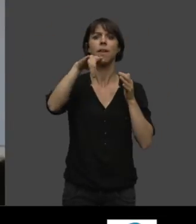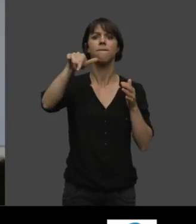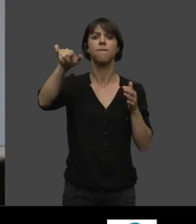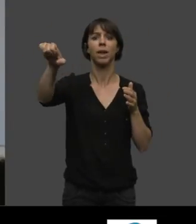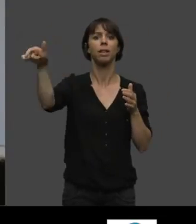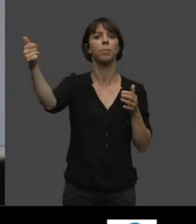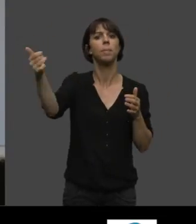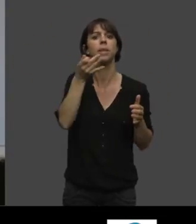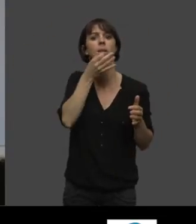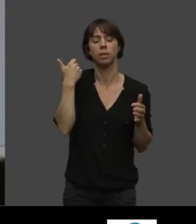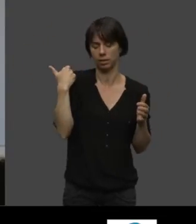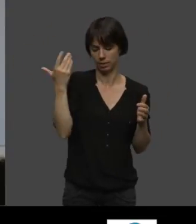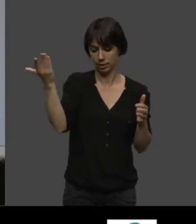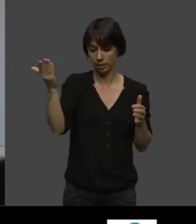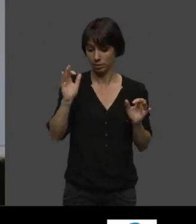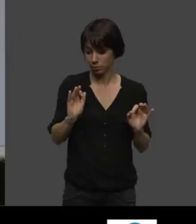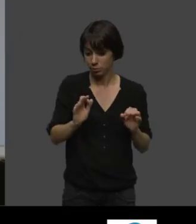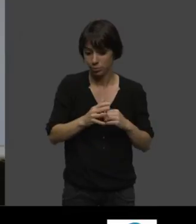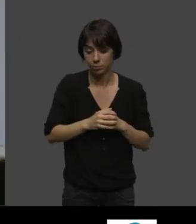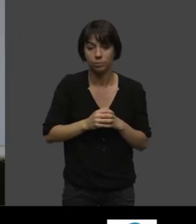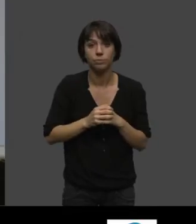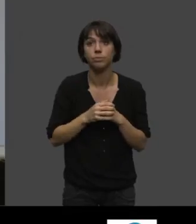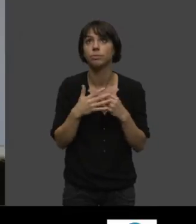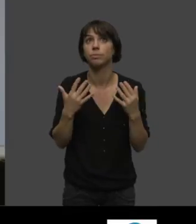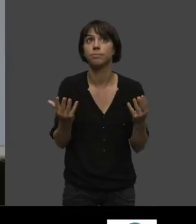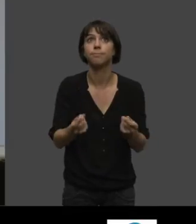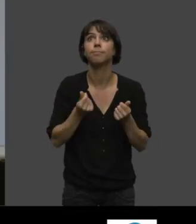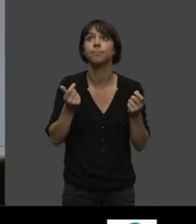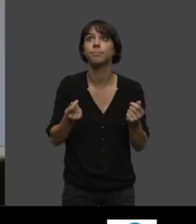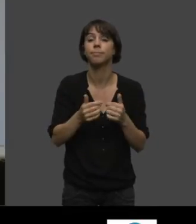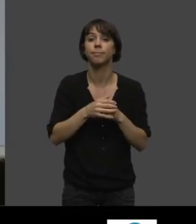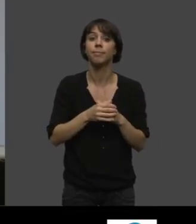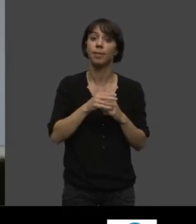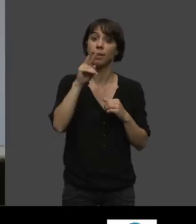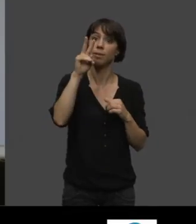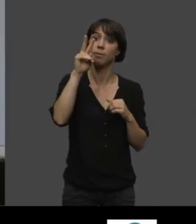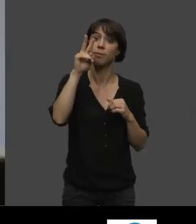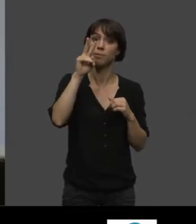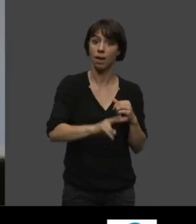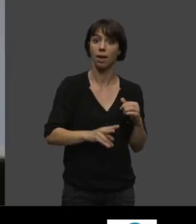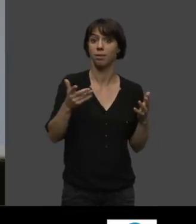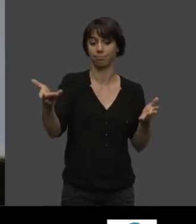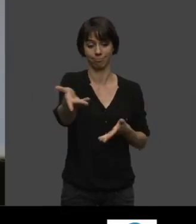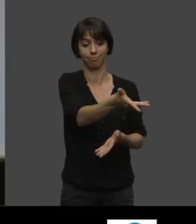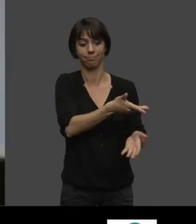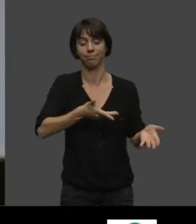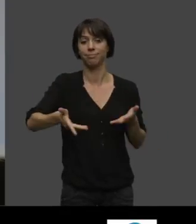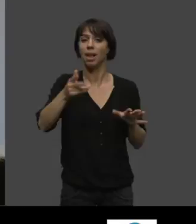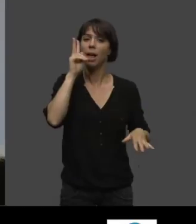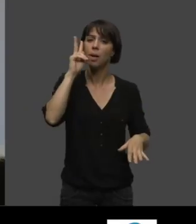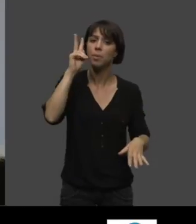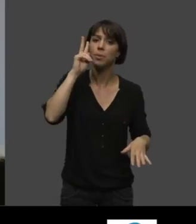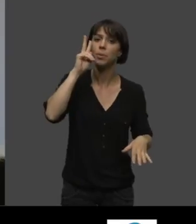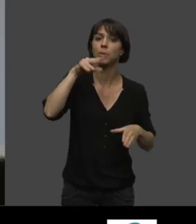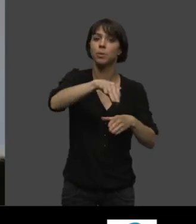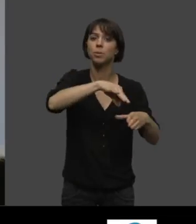en fait, justement, par rapport à ce à quoi on s'est habitué pour